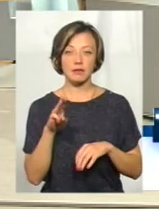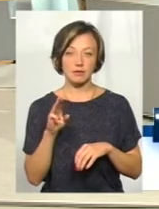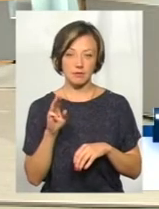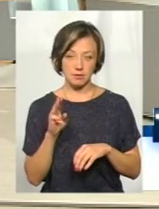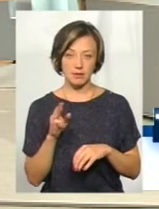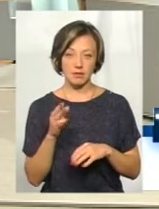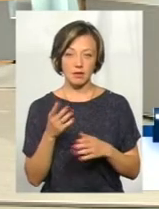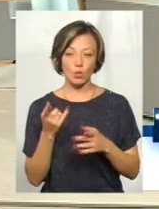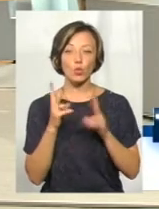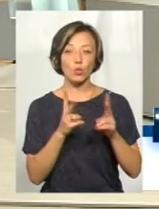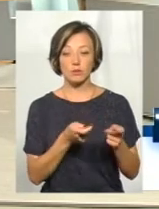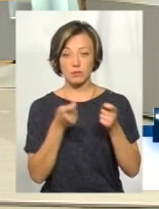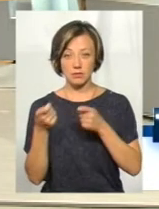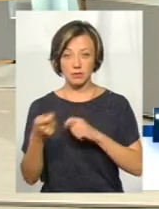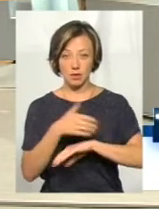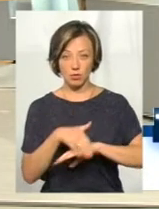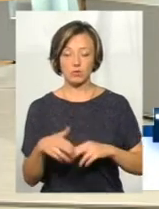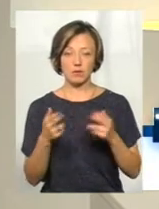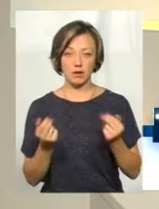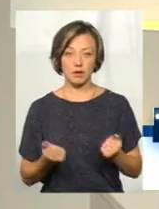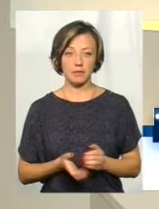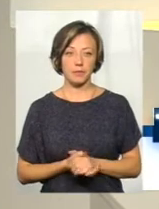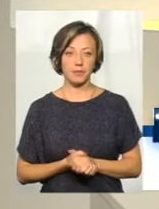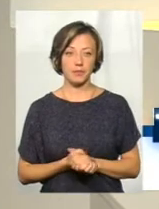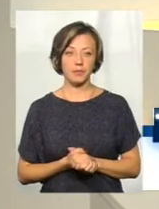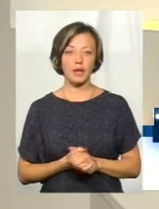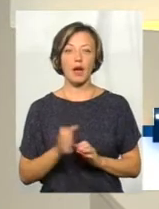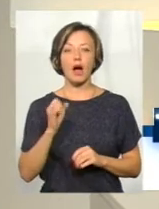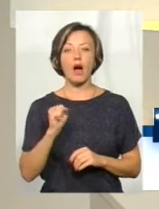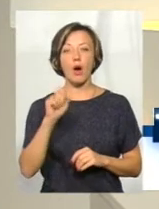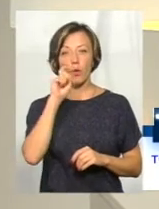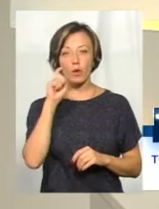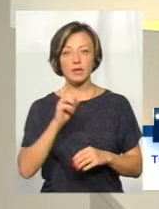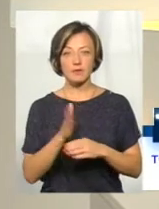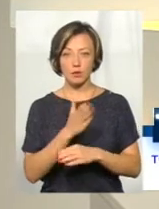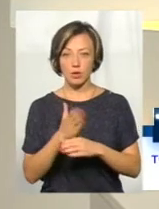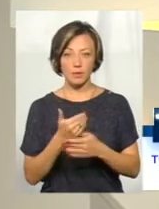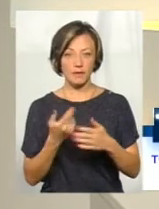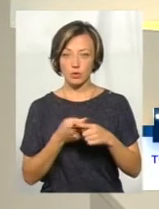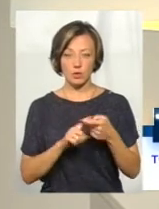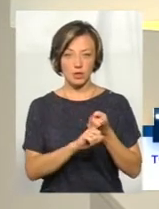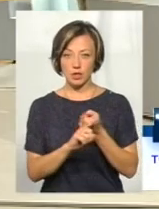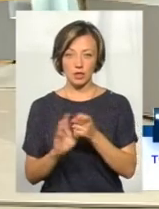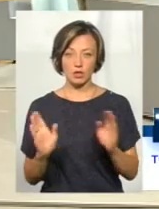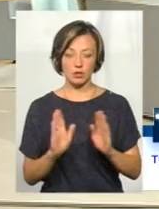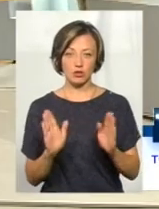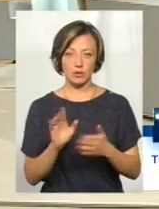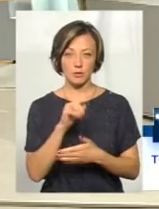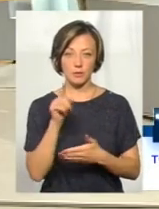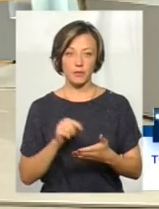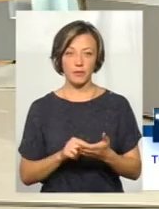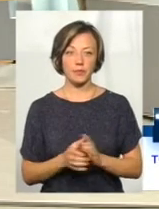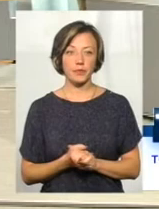ті, які ми імпортуємо, то так. А українське виробництво від того не залежить? Ліки українського виробництва?